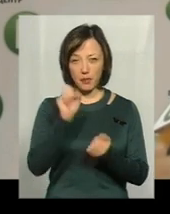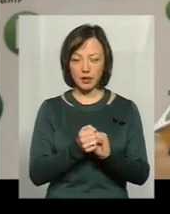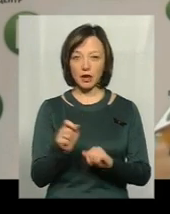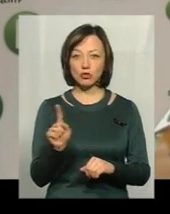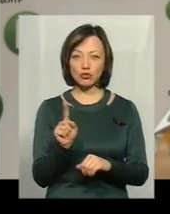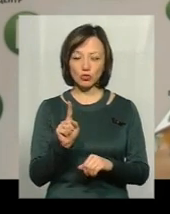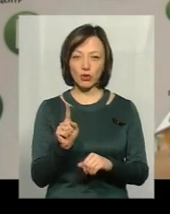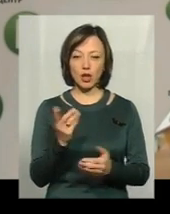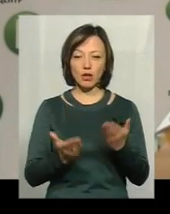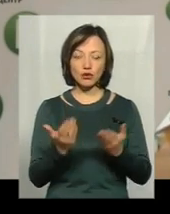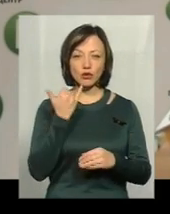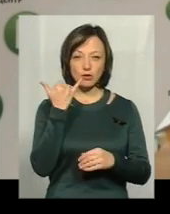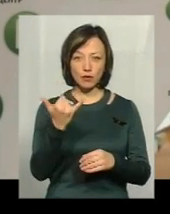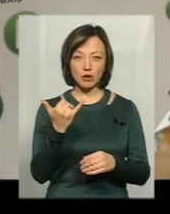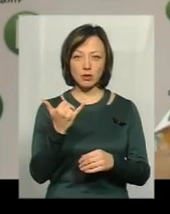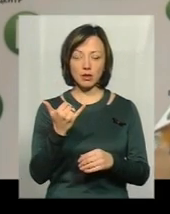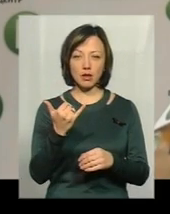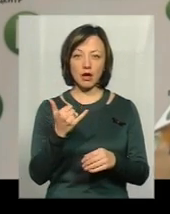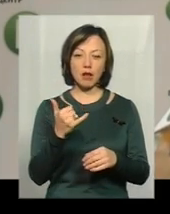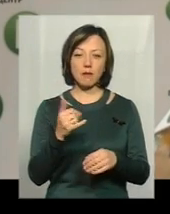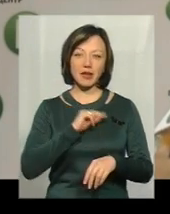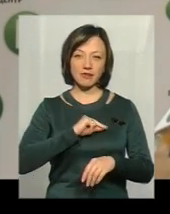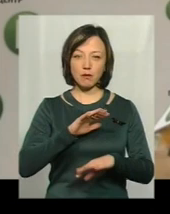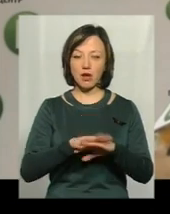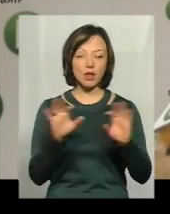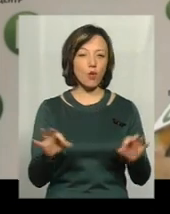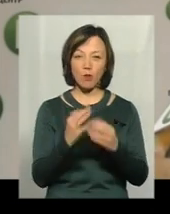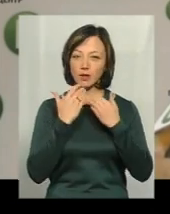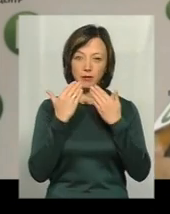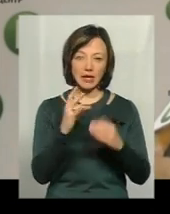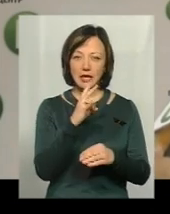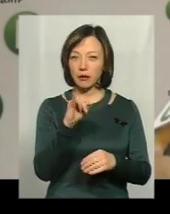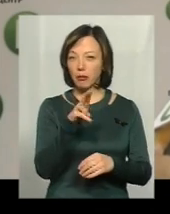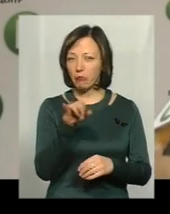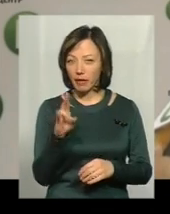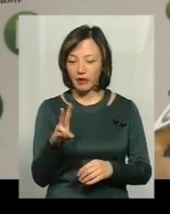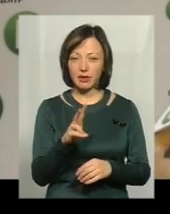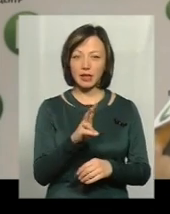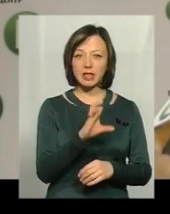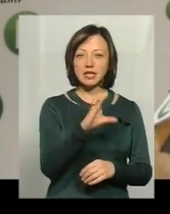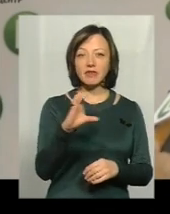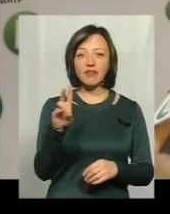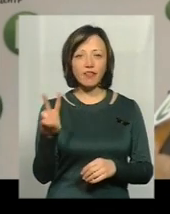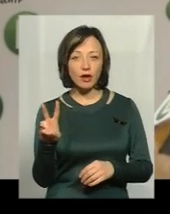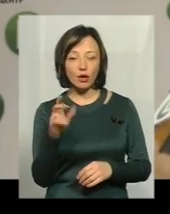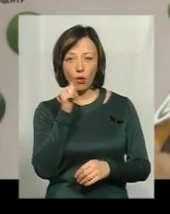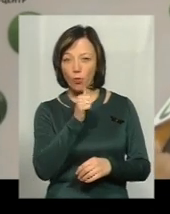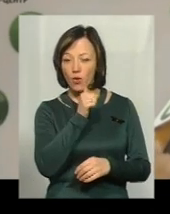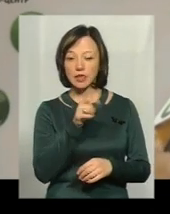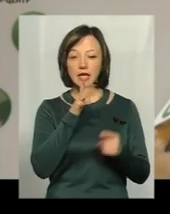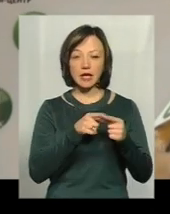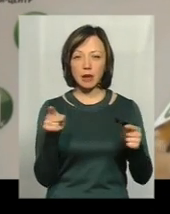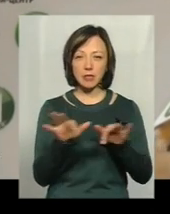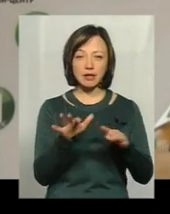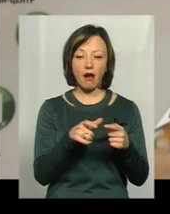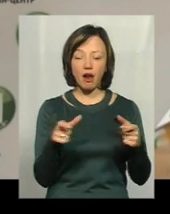що якщо дзвонить до нього оператор банку, він ніколи не запитує ні пін-код, ні CVV-код, ні термін дії